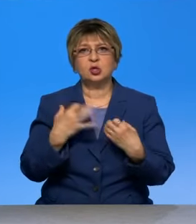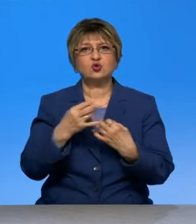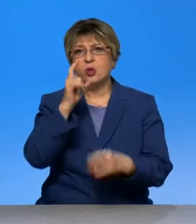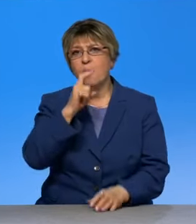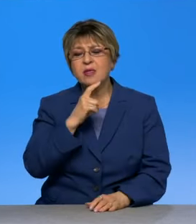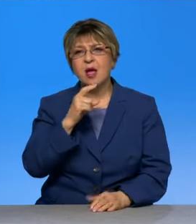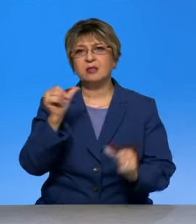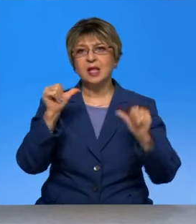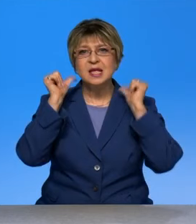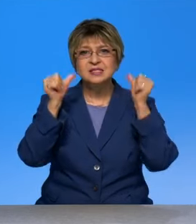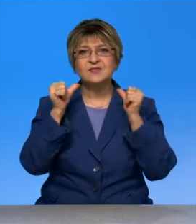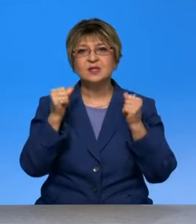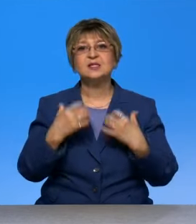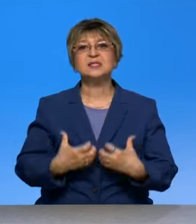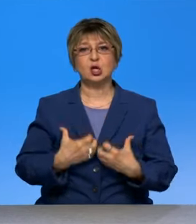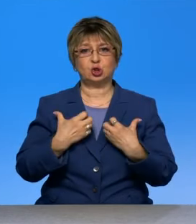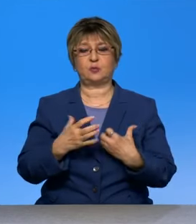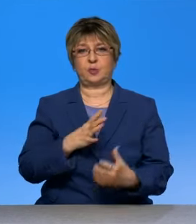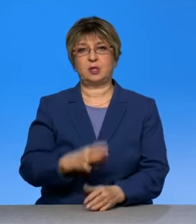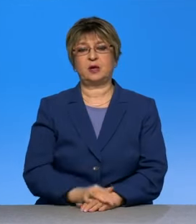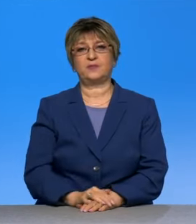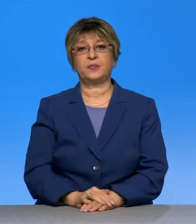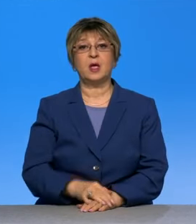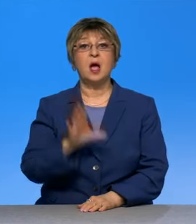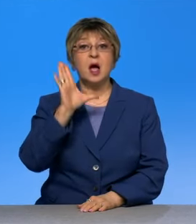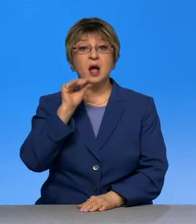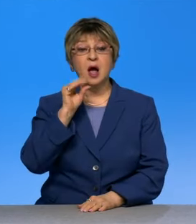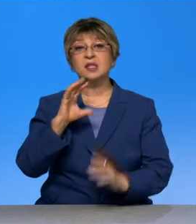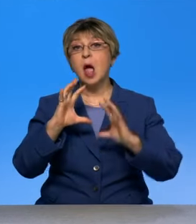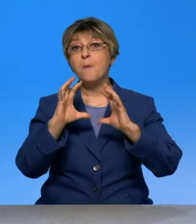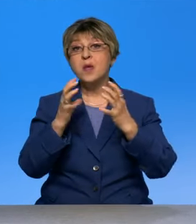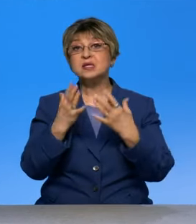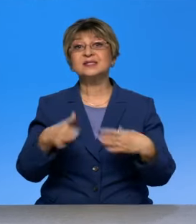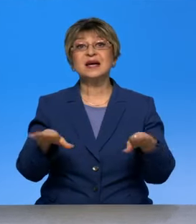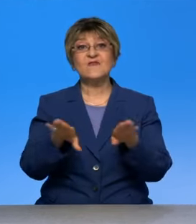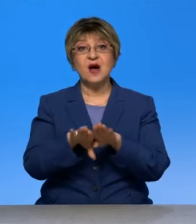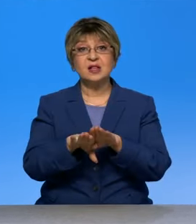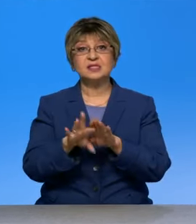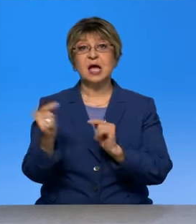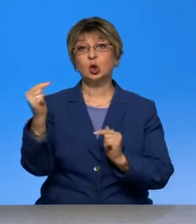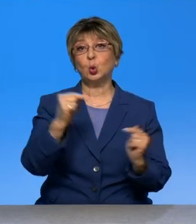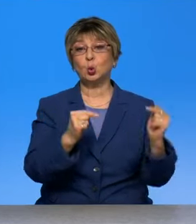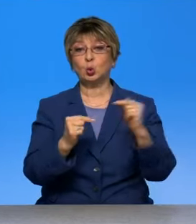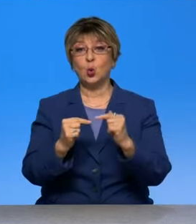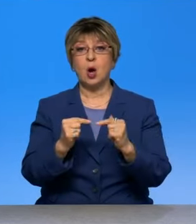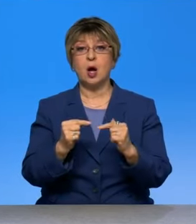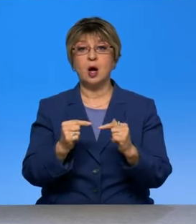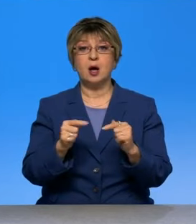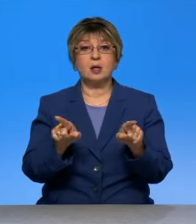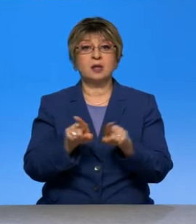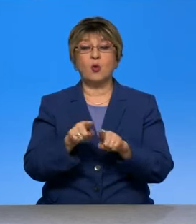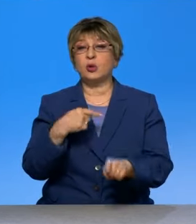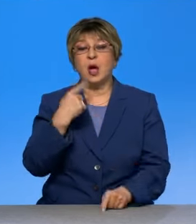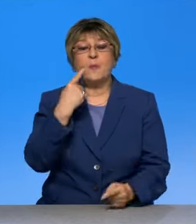неизвестность страшнее всего. И когда мир закрывался от друг друга, такое я даже